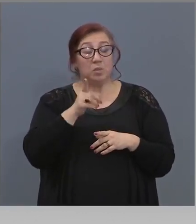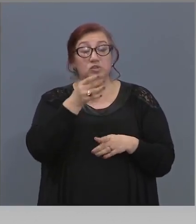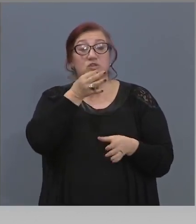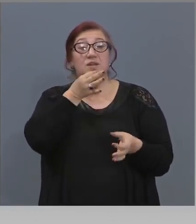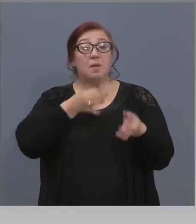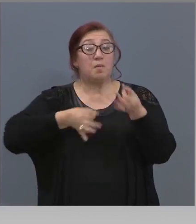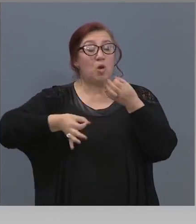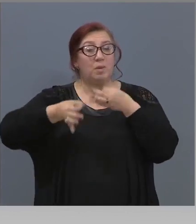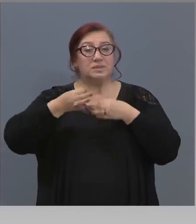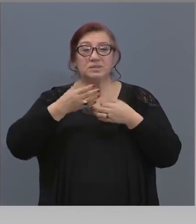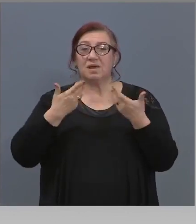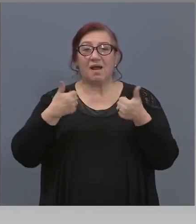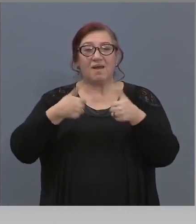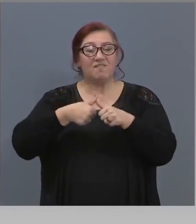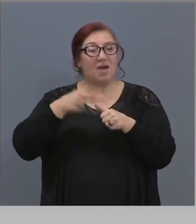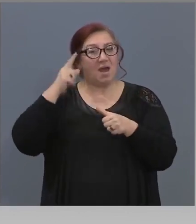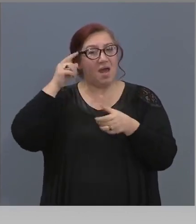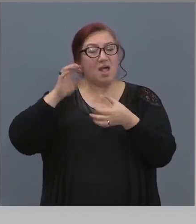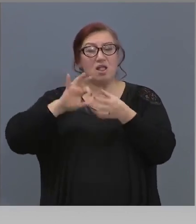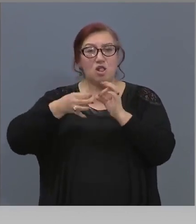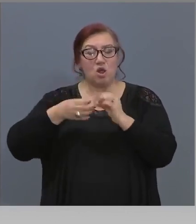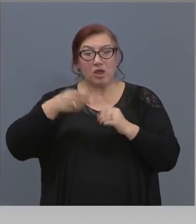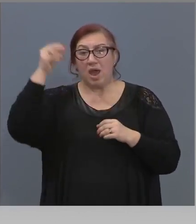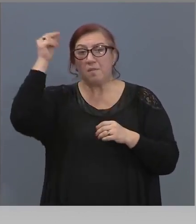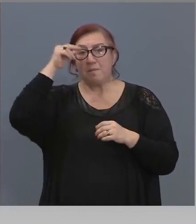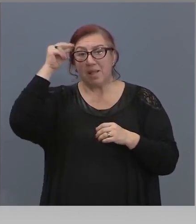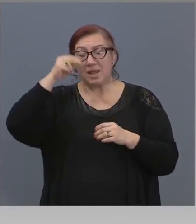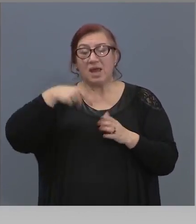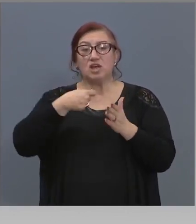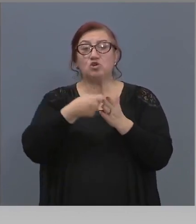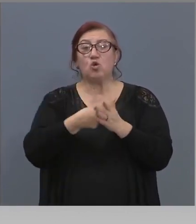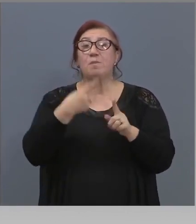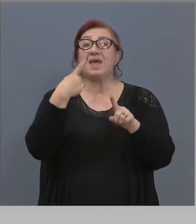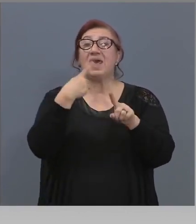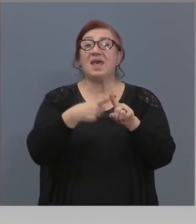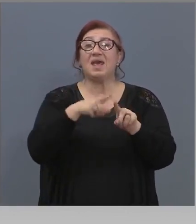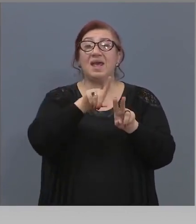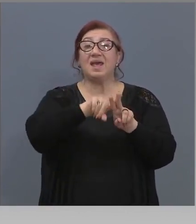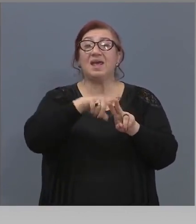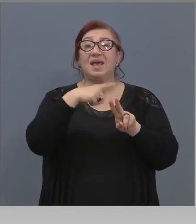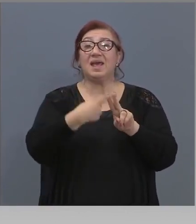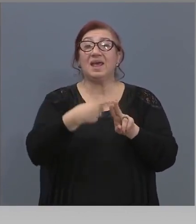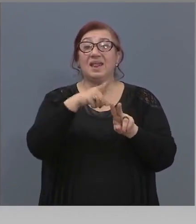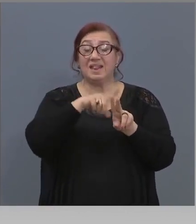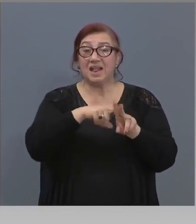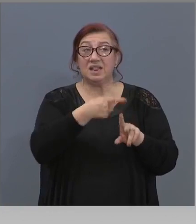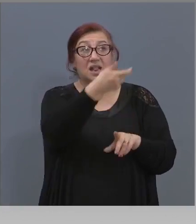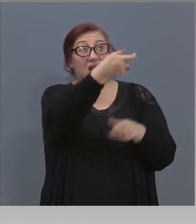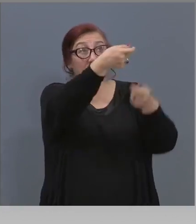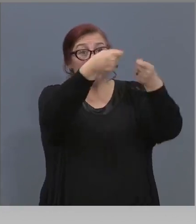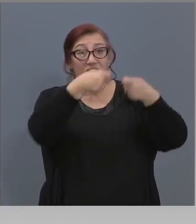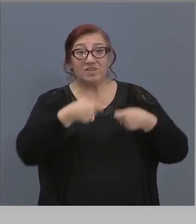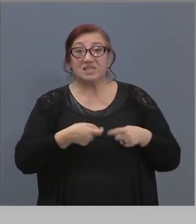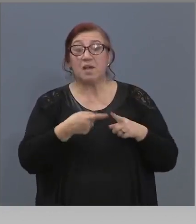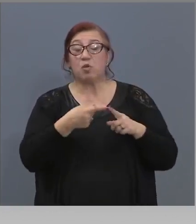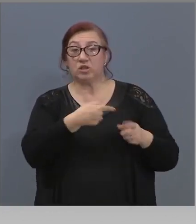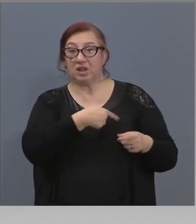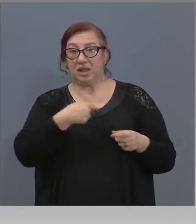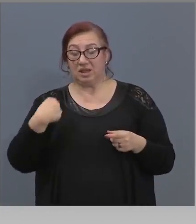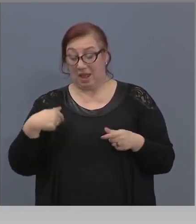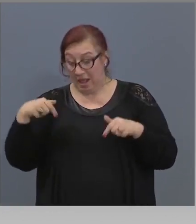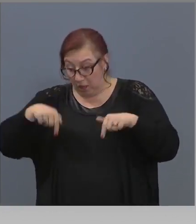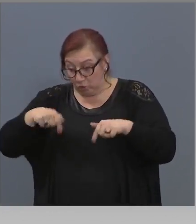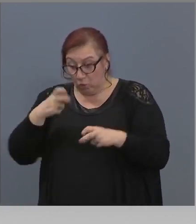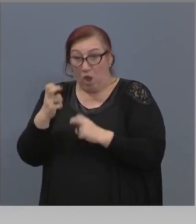логика България ще купува хинин от Китай, при положение, че хининат се произвежда тук и се изнаси за други държави, като например в